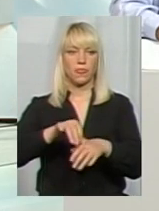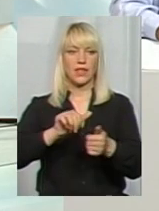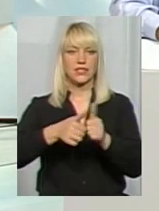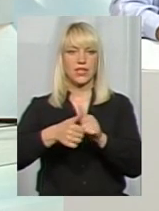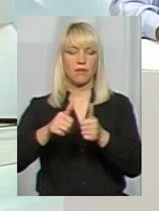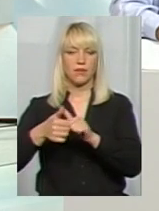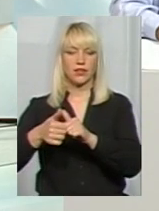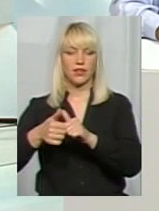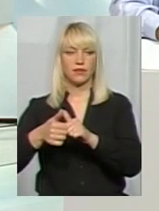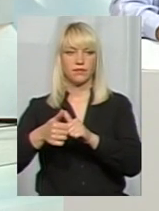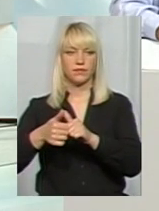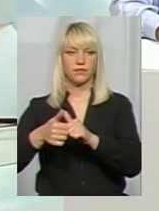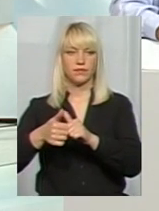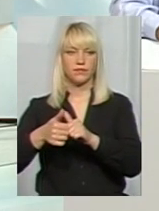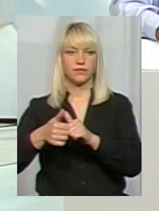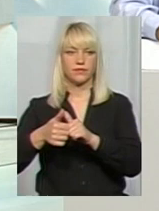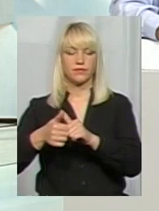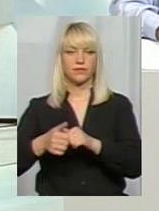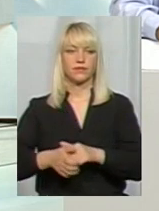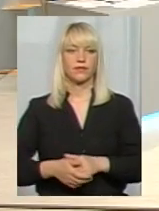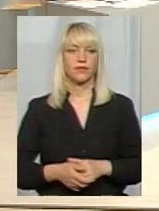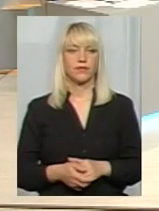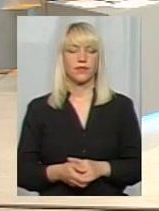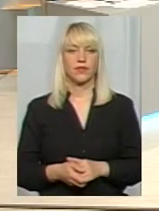заміна електромережу, як було сказано, і представникам освіти.